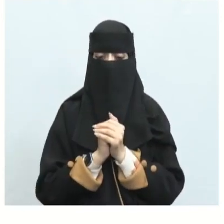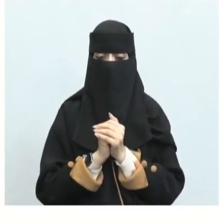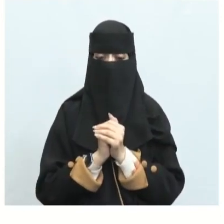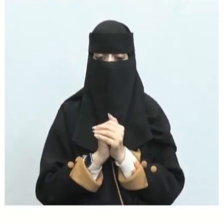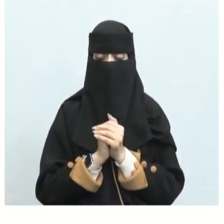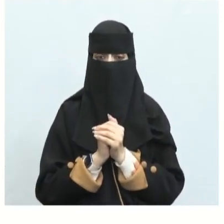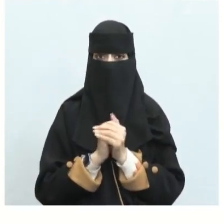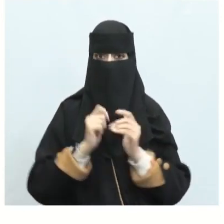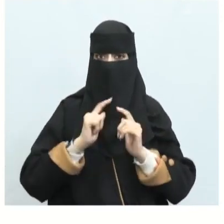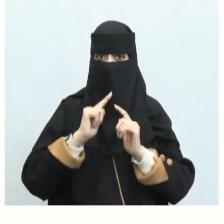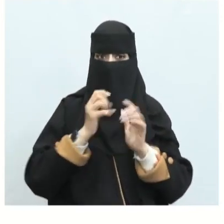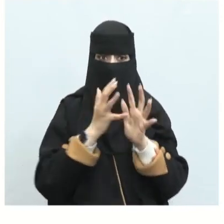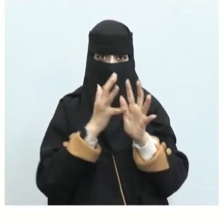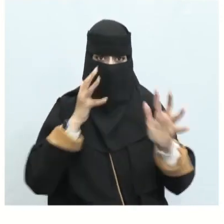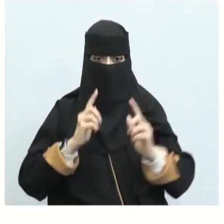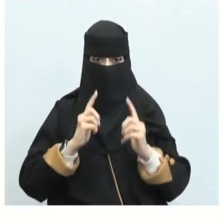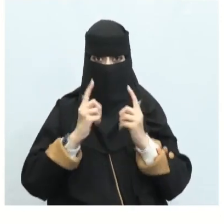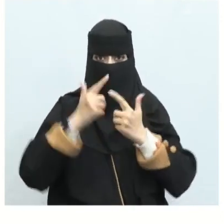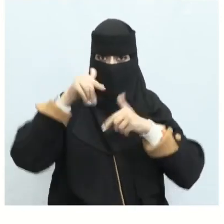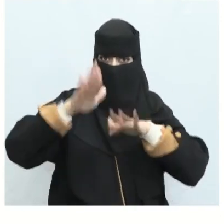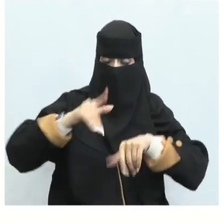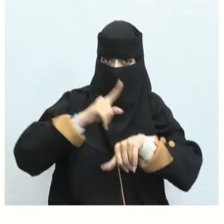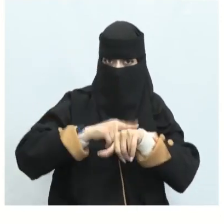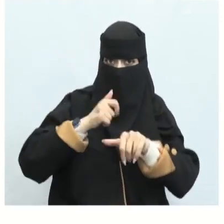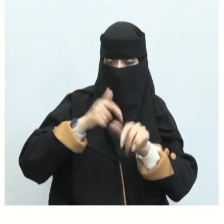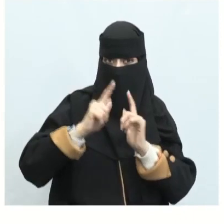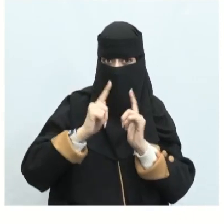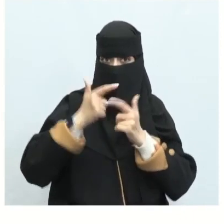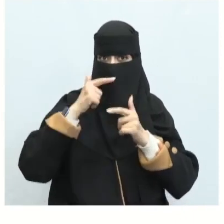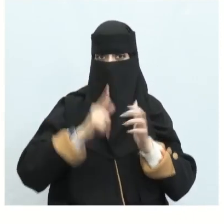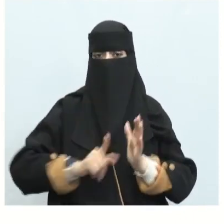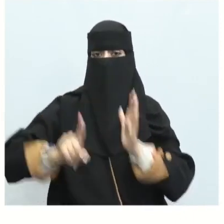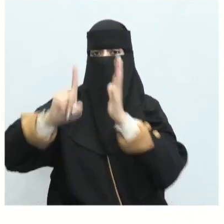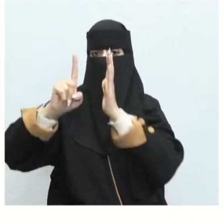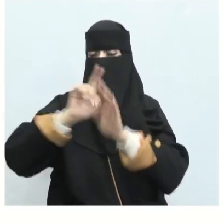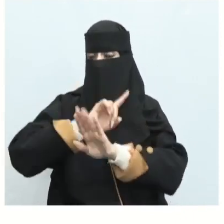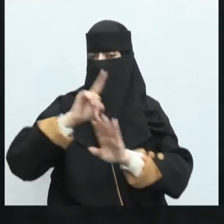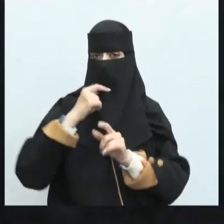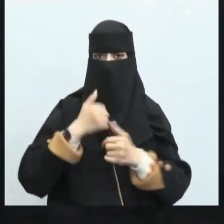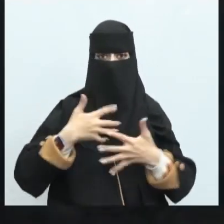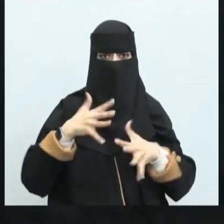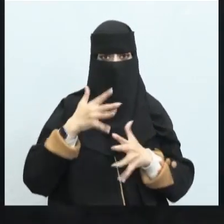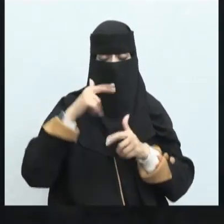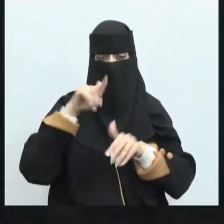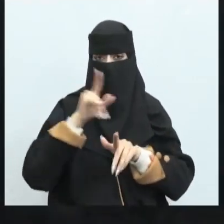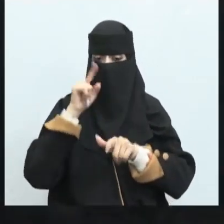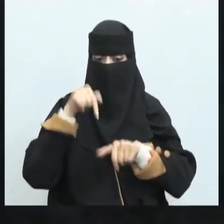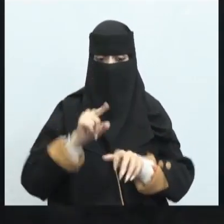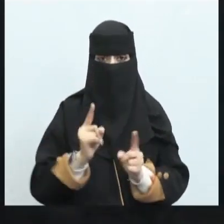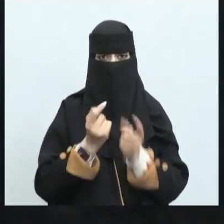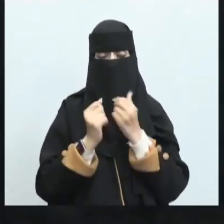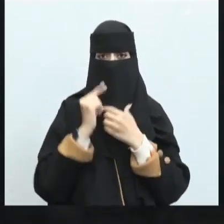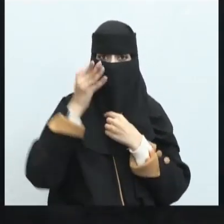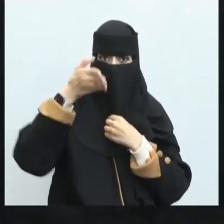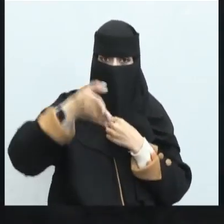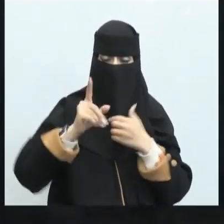للجيش الجرار هنا كناية عن جرأته وعن جره للجيش وأنه دائما ما يقود في خوض الوغى هو الذي يقود الجيش دائما في خوض